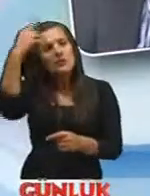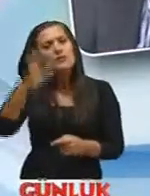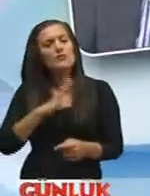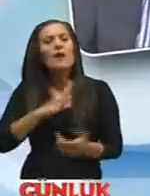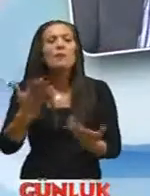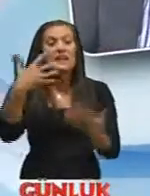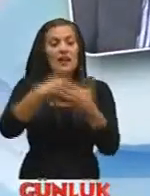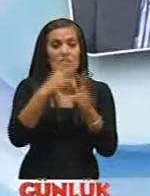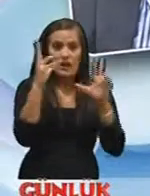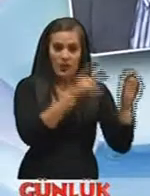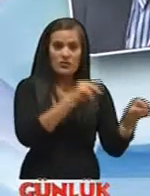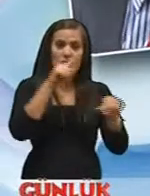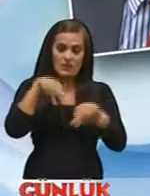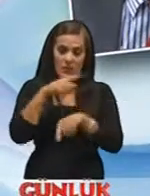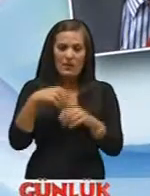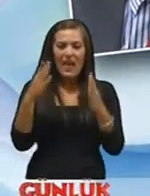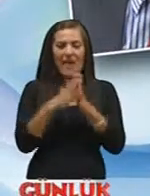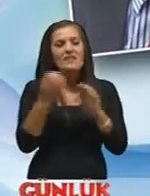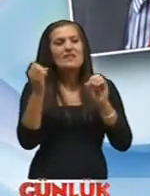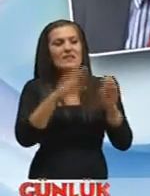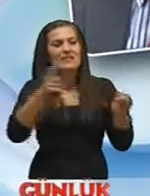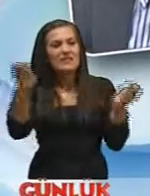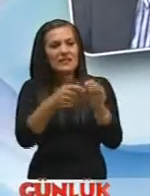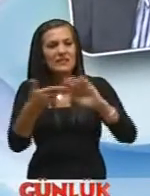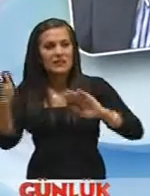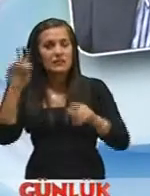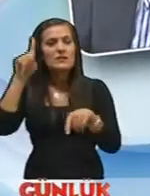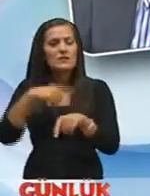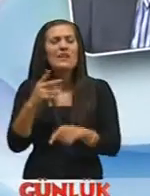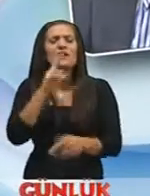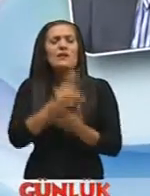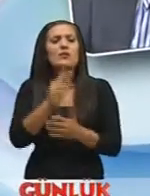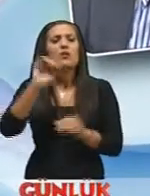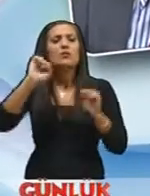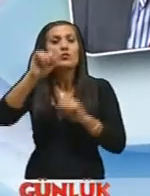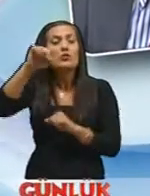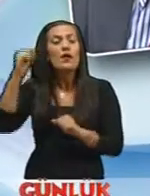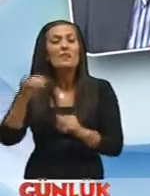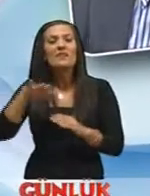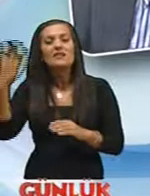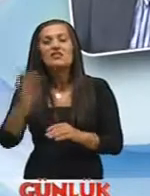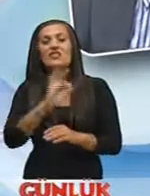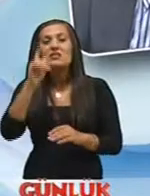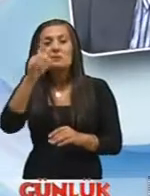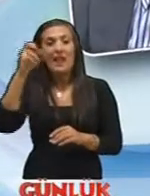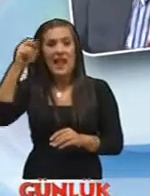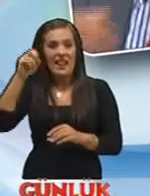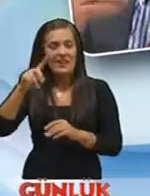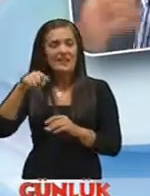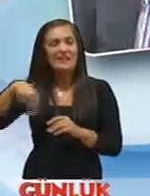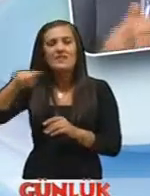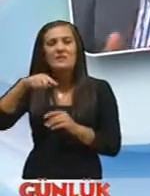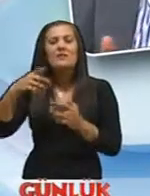geceliğin yatacağımız zaman, evimizi terk ettiğimiz zaman kesinlikle buzdolabın dışında hiçbir elektrikli cihazı